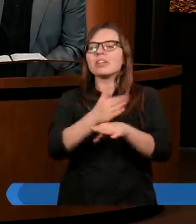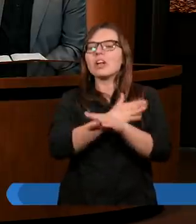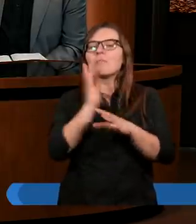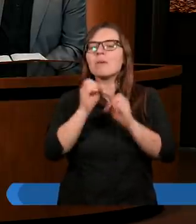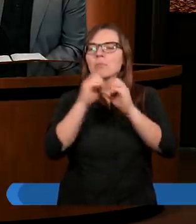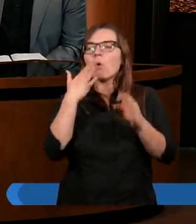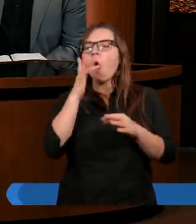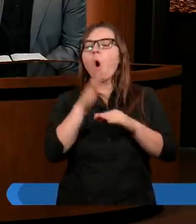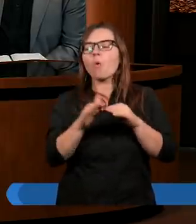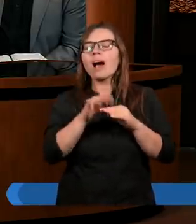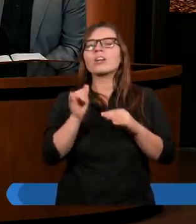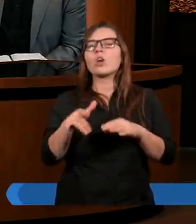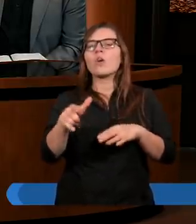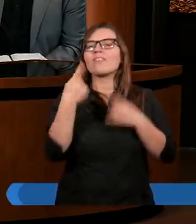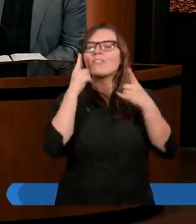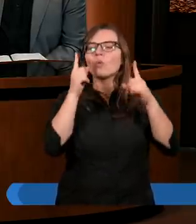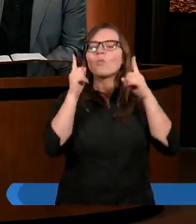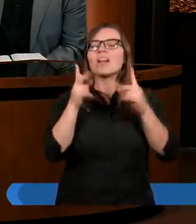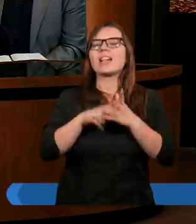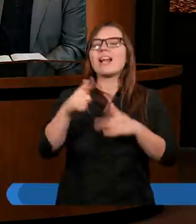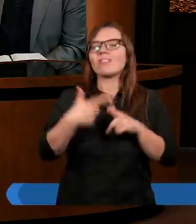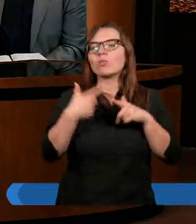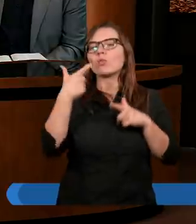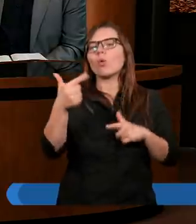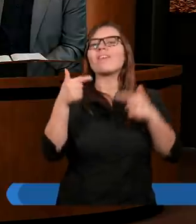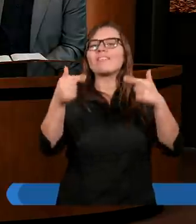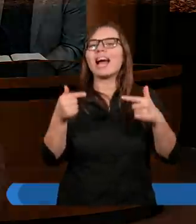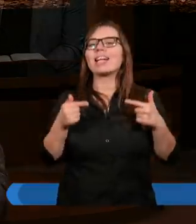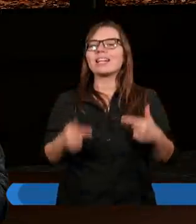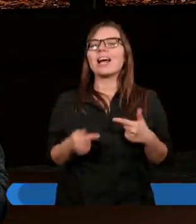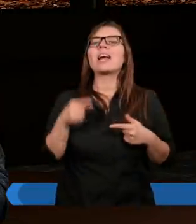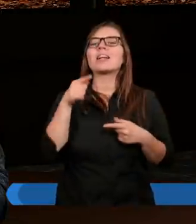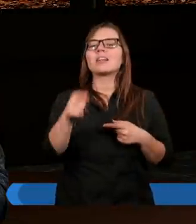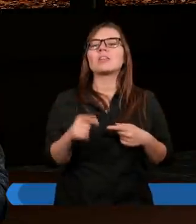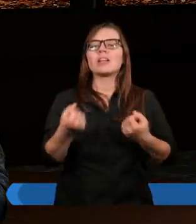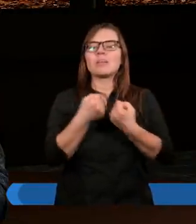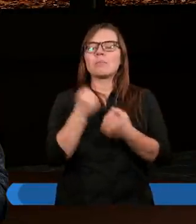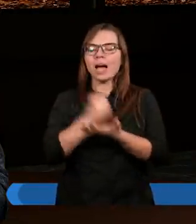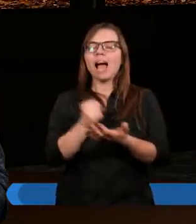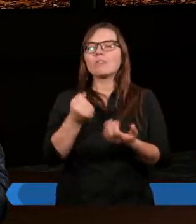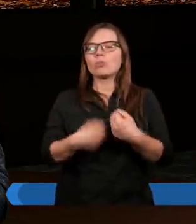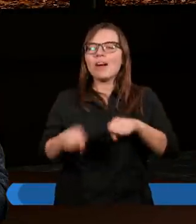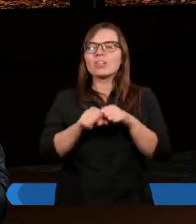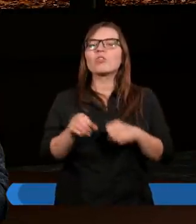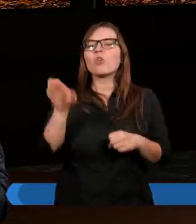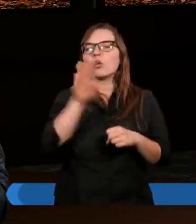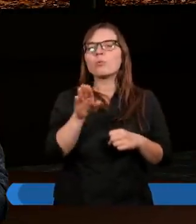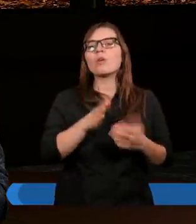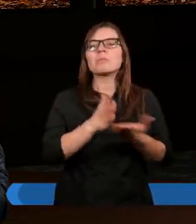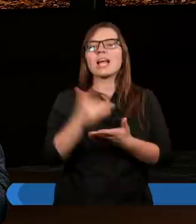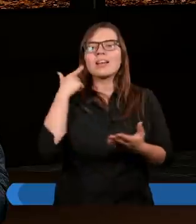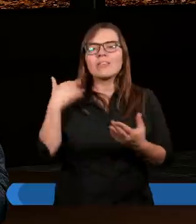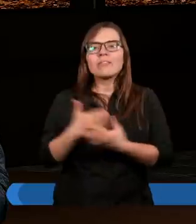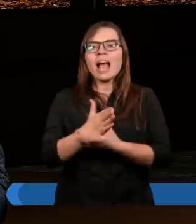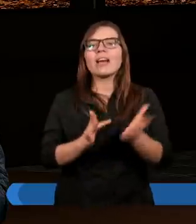łasce będziemy mówić, może zwrócę uwagę na 22 werset. I to sprawiedliwość Boża przez